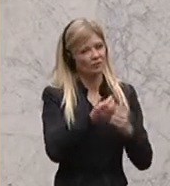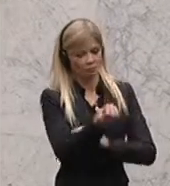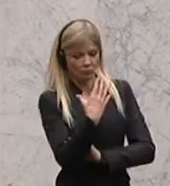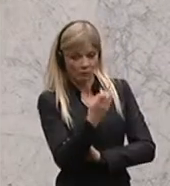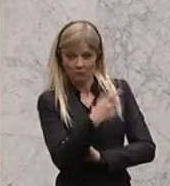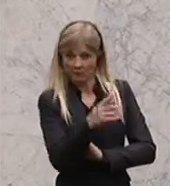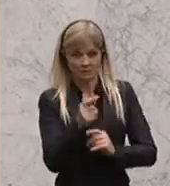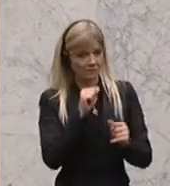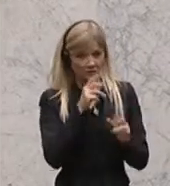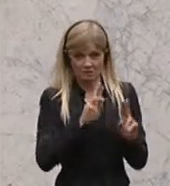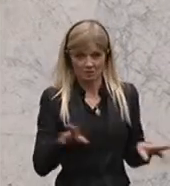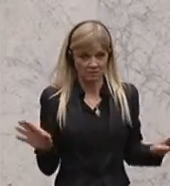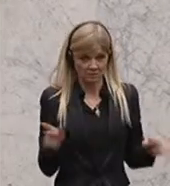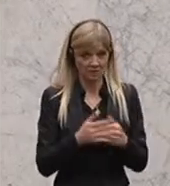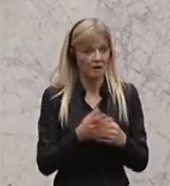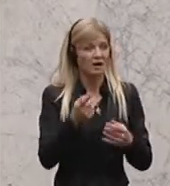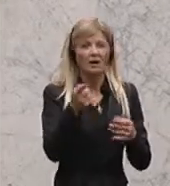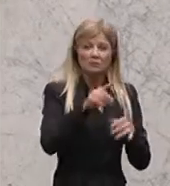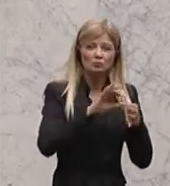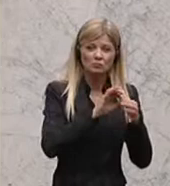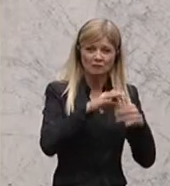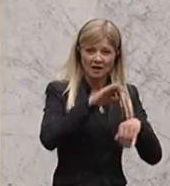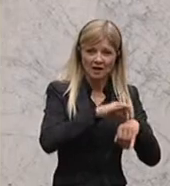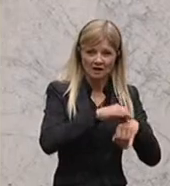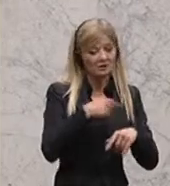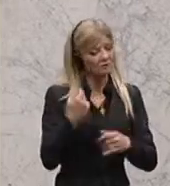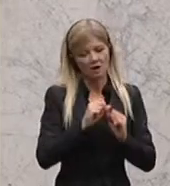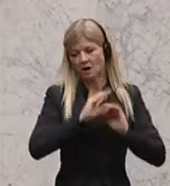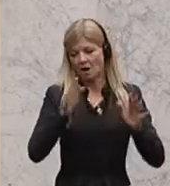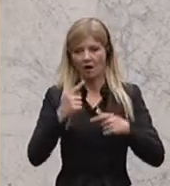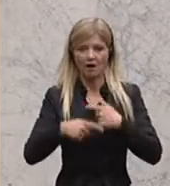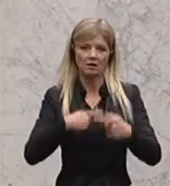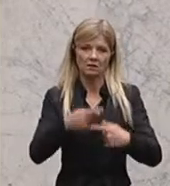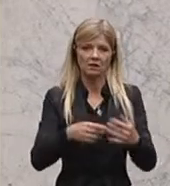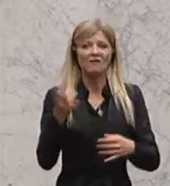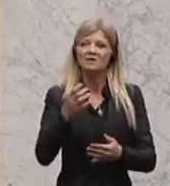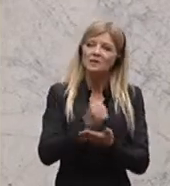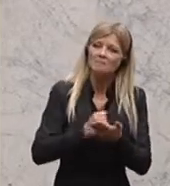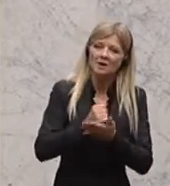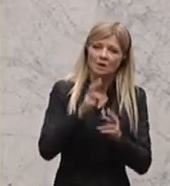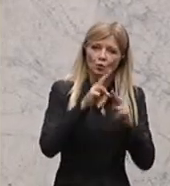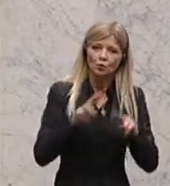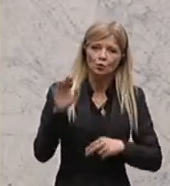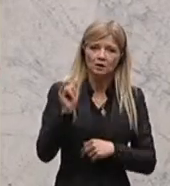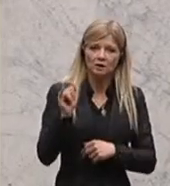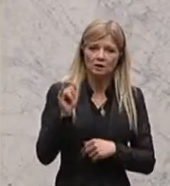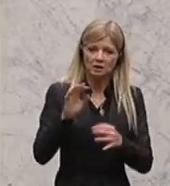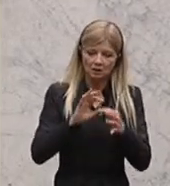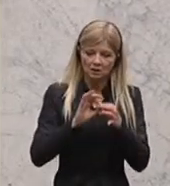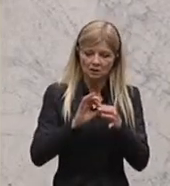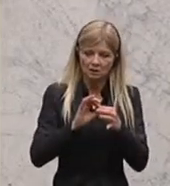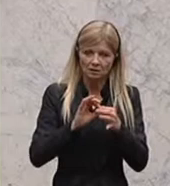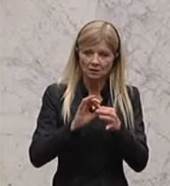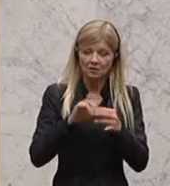die Ärzte anbelangt, schon eine klare Vorgangsweise. Das, was die Medizinuniversitäten anbelangt, ist eben ein Teil